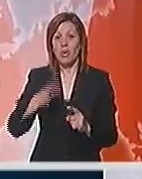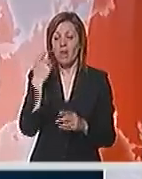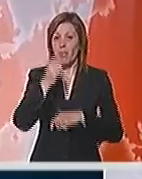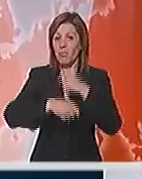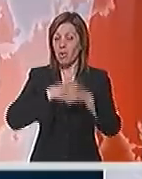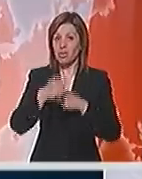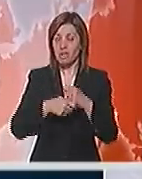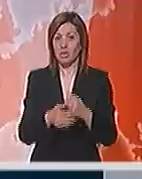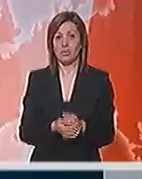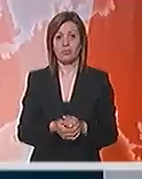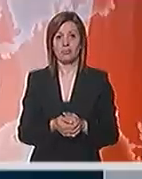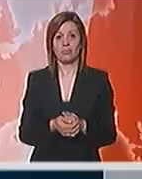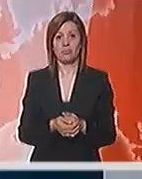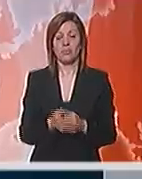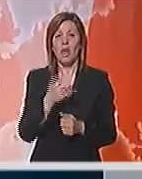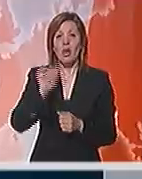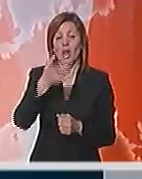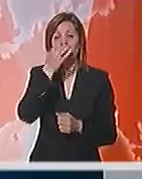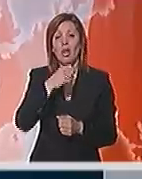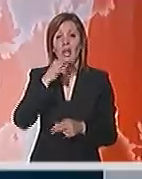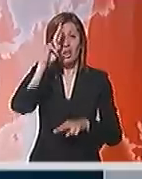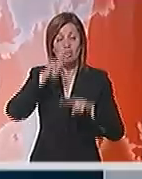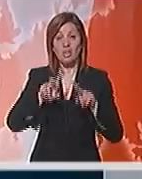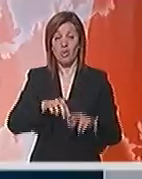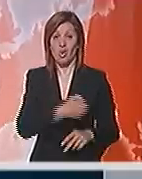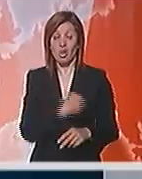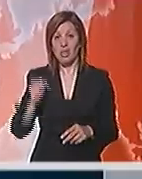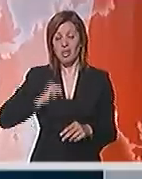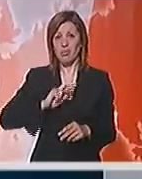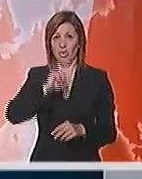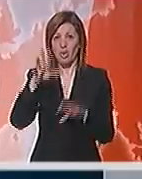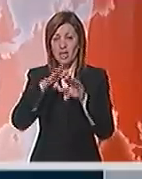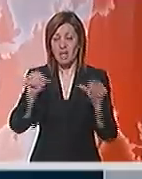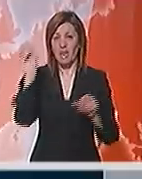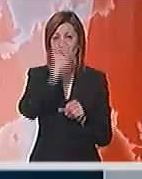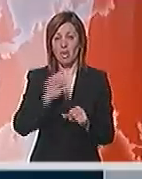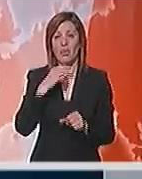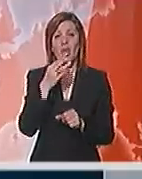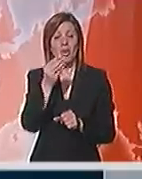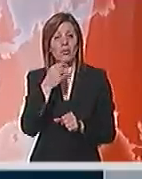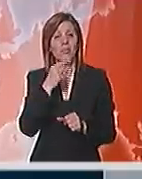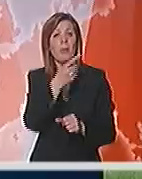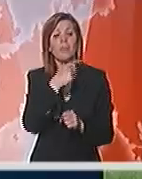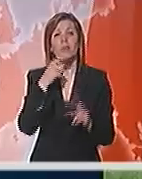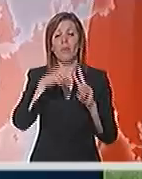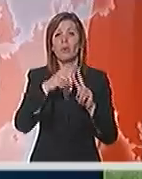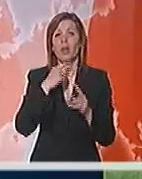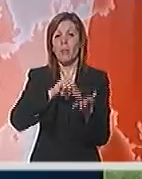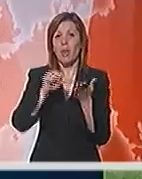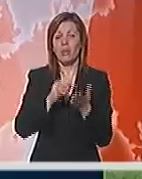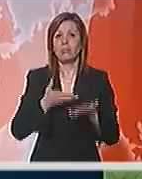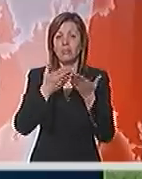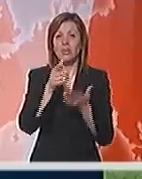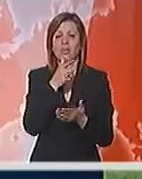posla. Kao najbolje rešenje za krizu zbog koje trpe i druge zemlje Evrope, ekonomista Portugalske banke predlaže